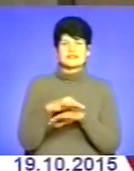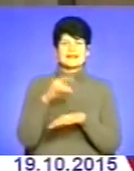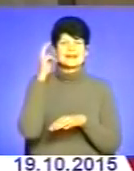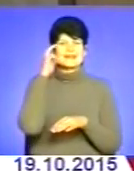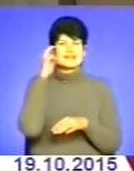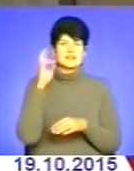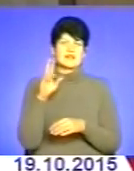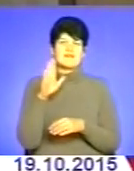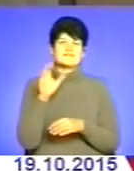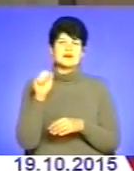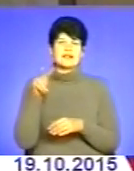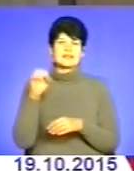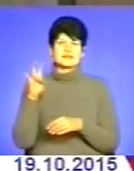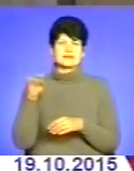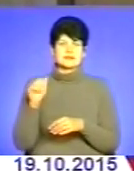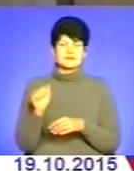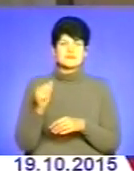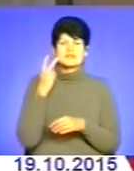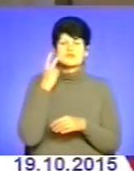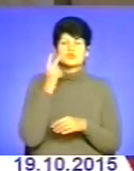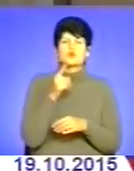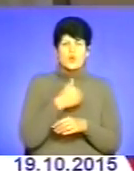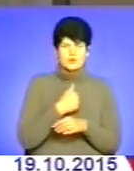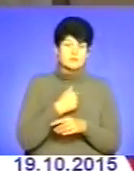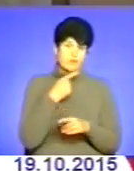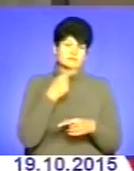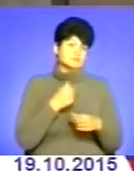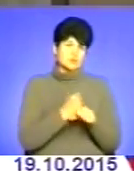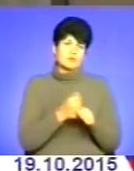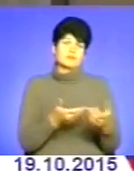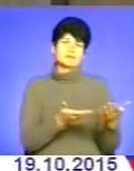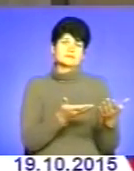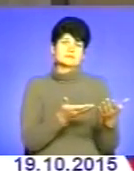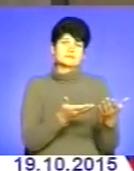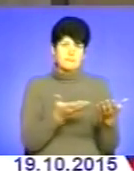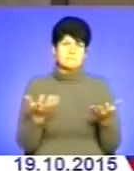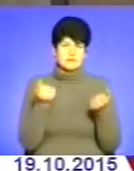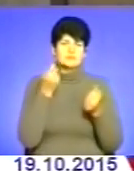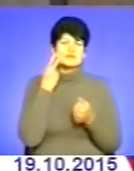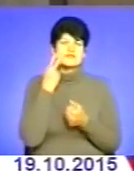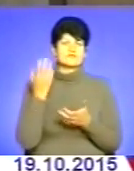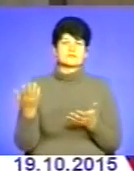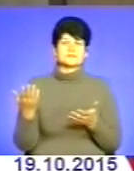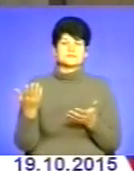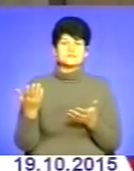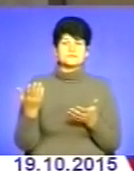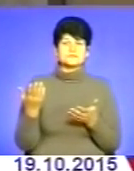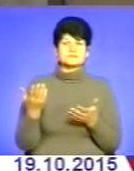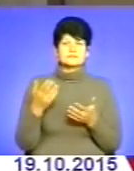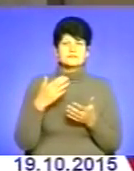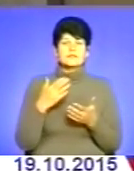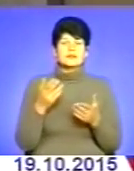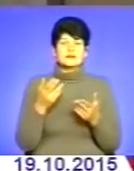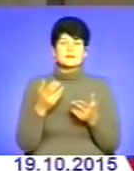Валентина І завжди, що він хотів робити, казав, роби, роби Підтримували, завжди? завжди, він був то, що та, туди